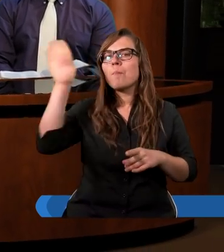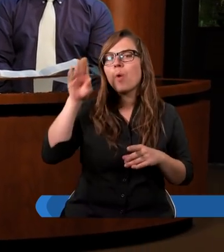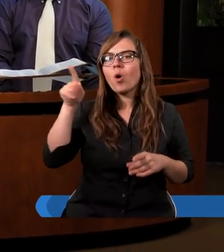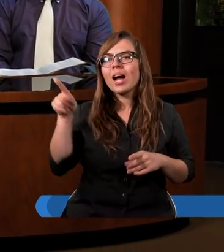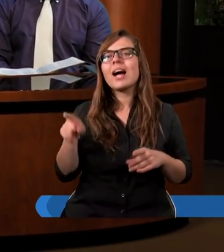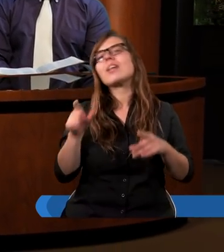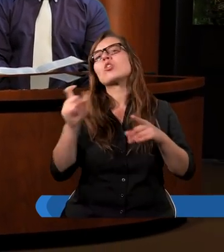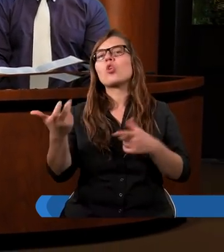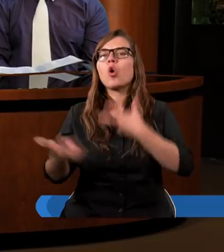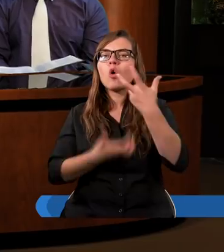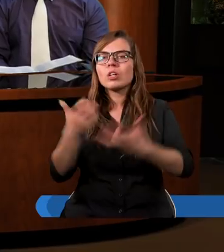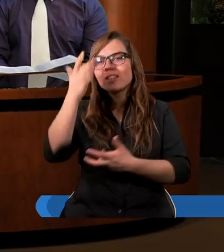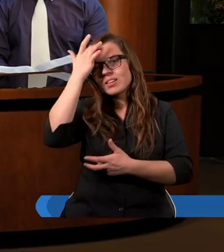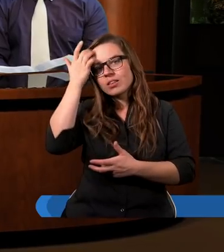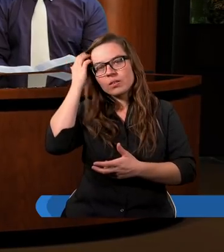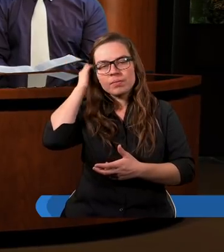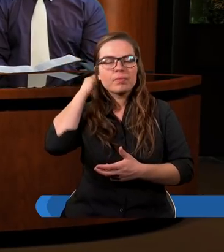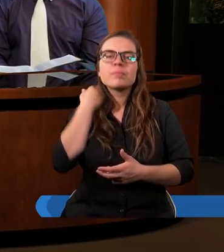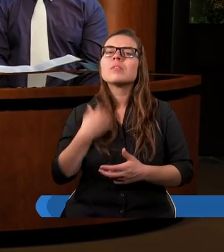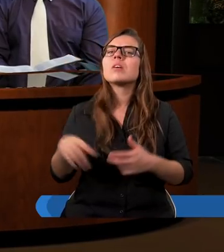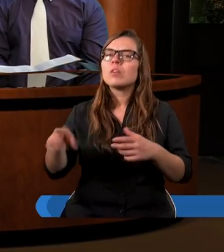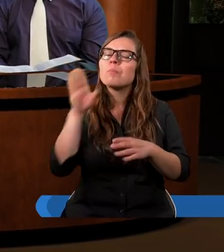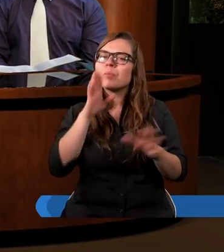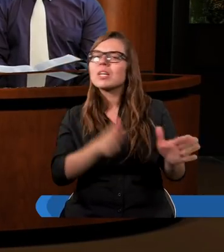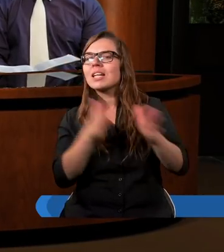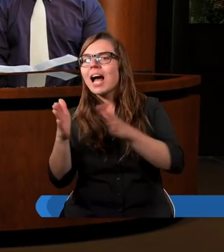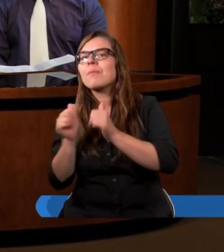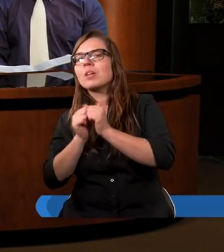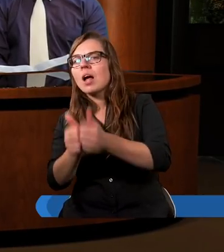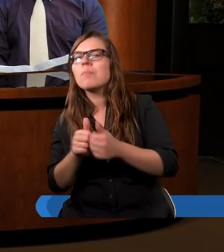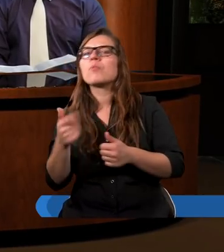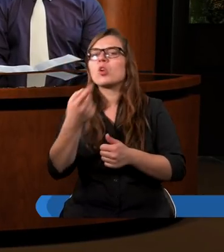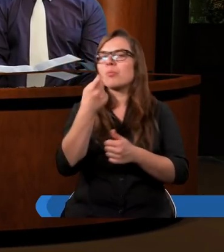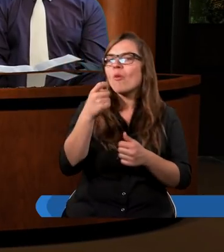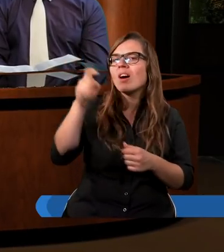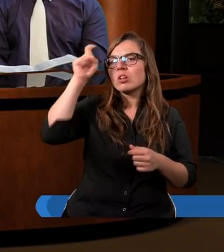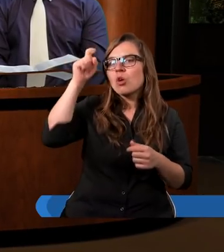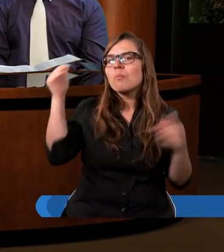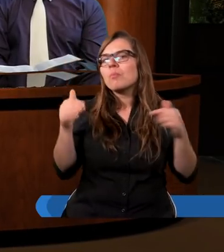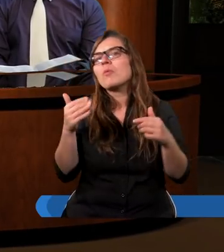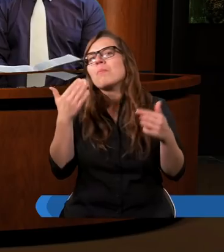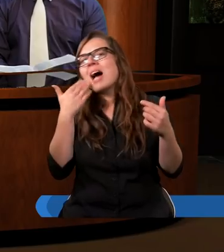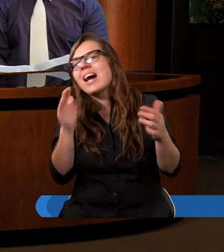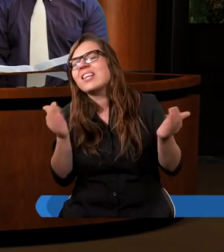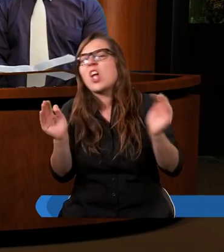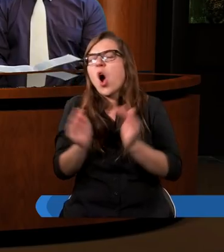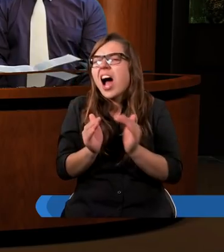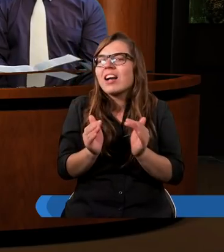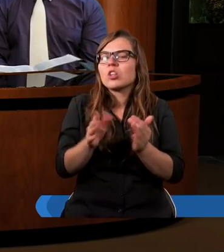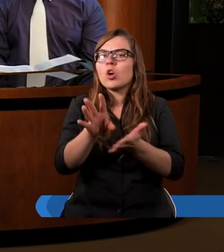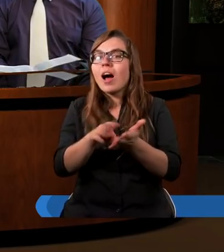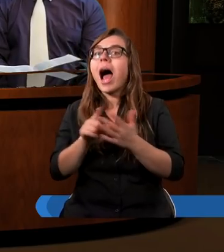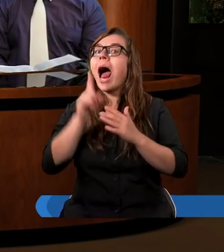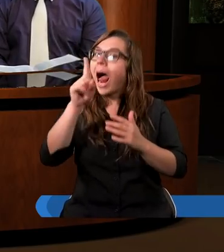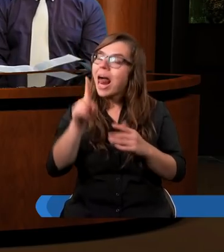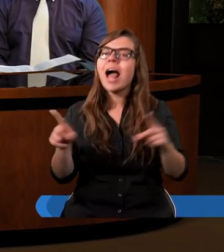To, co On czynił, następnie do podobnych zadań powołał człowieka. Może w bardziej ograniczonej formie,